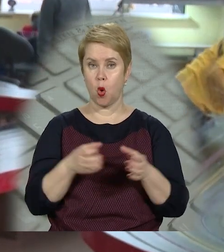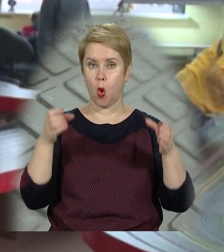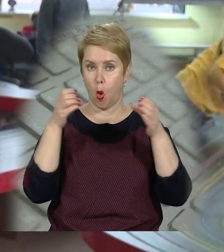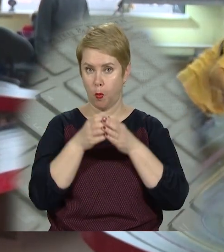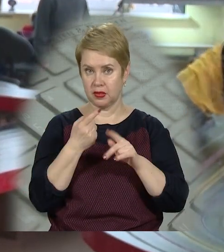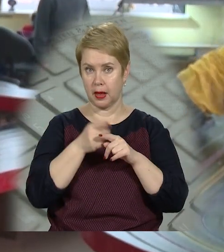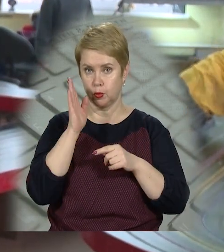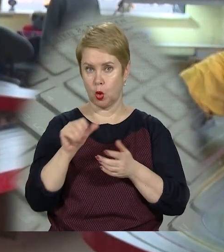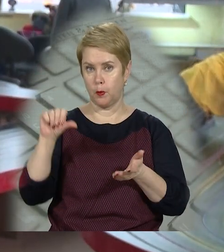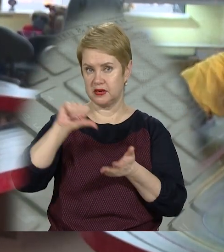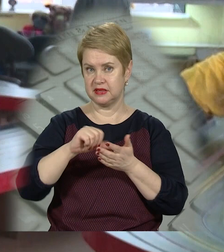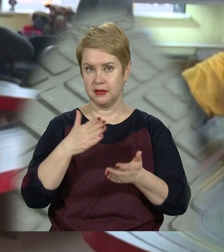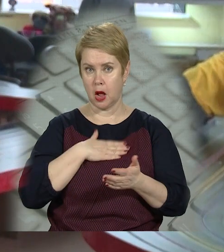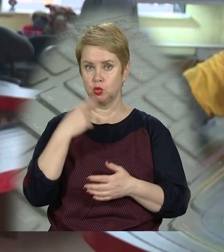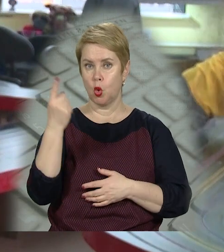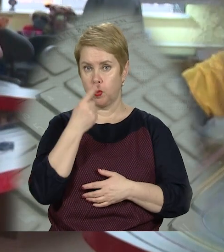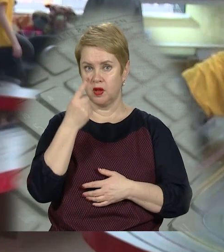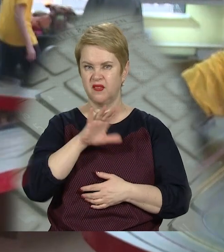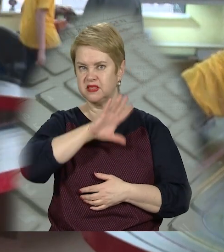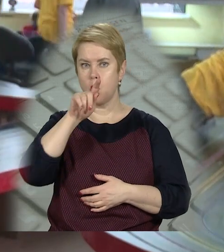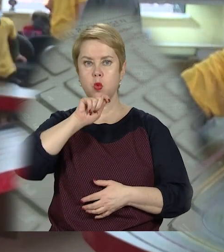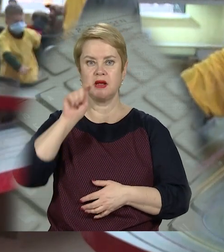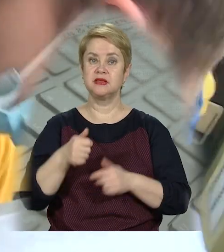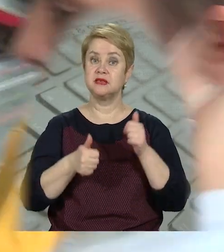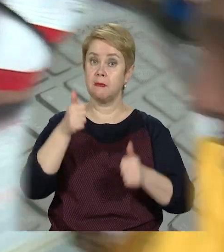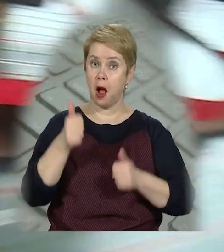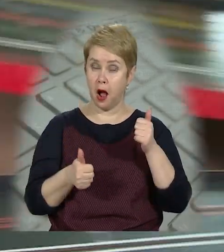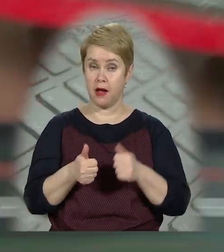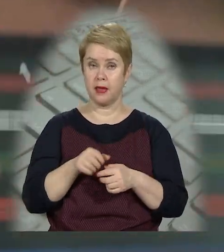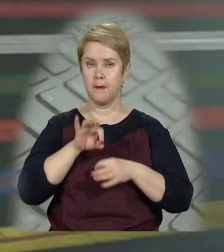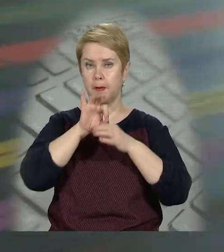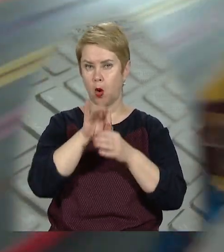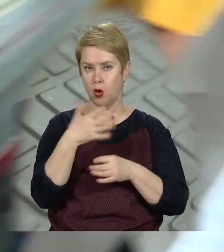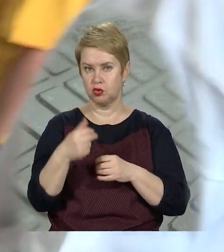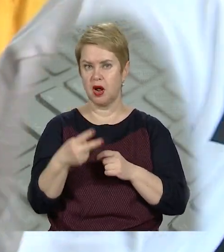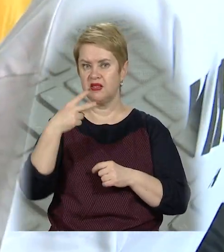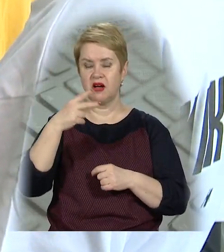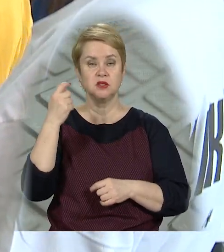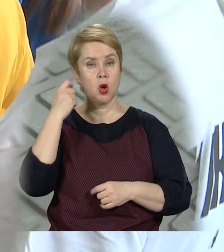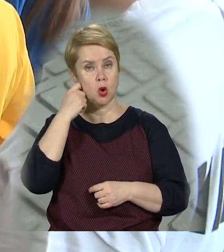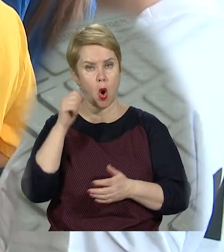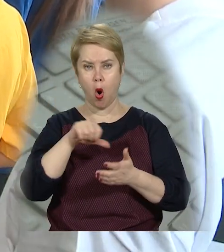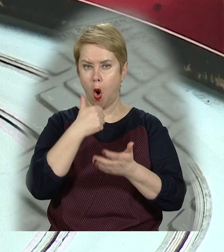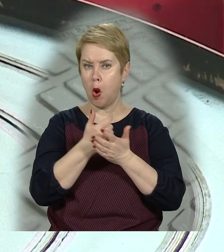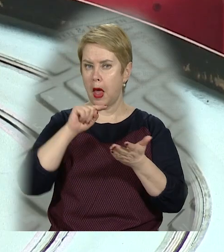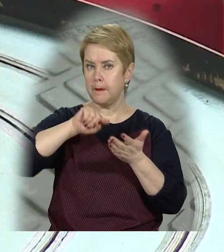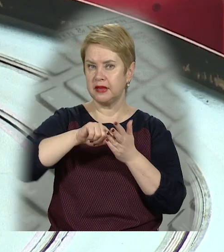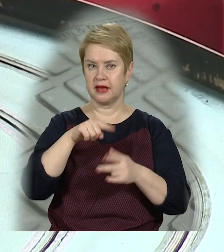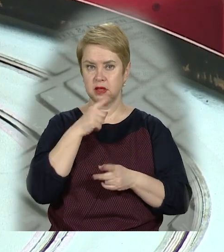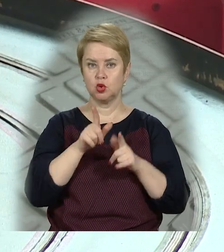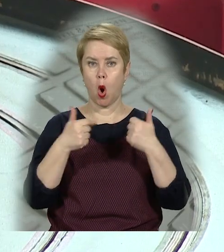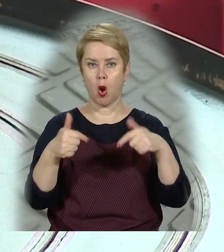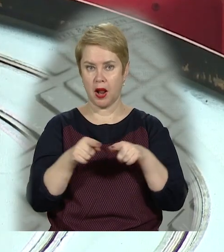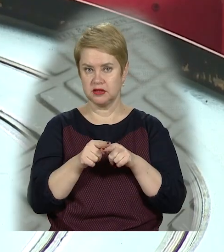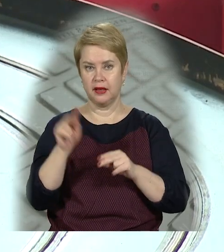команду, яка буде представляти нашу область у всеукраїнських змаганнях. Змагання проходять вже понад 20 років. Головна мета, зазначають